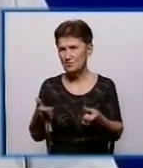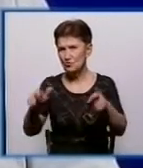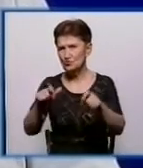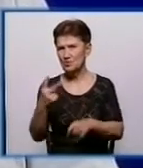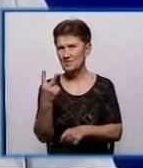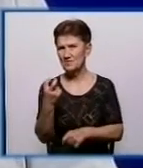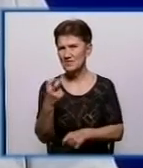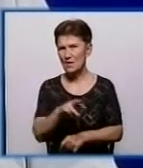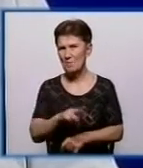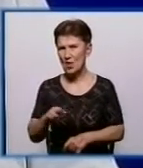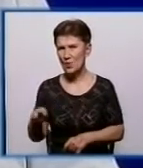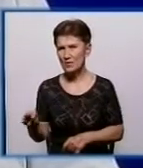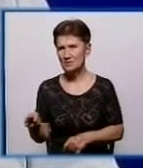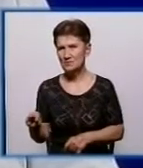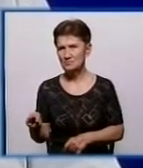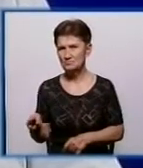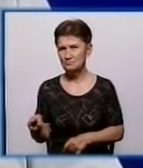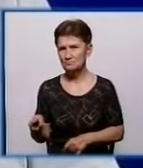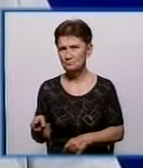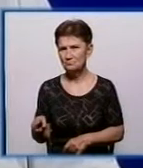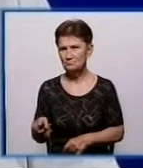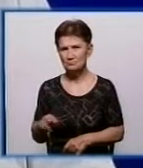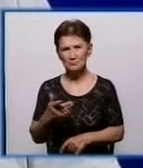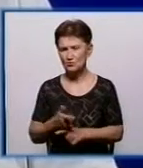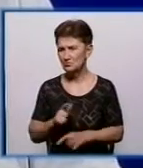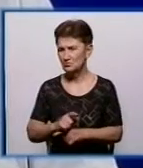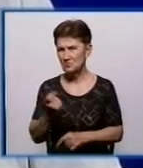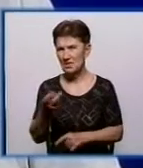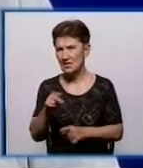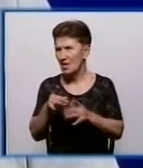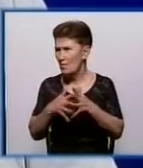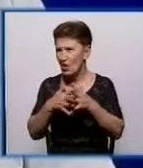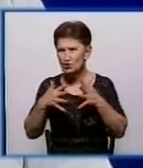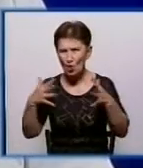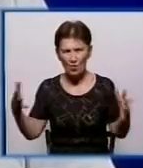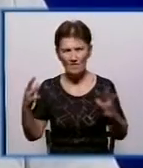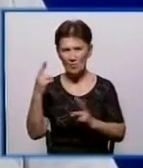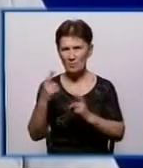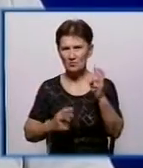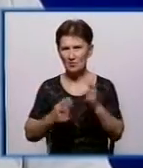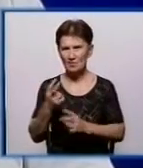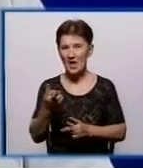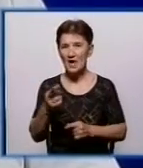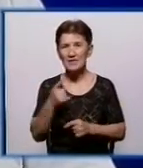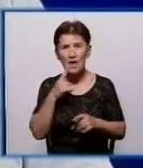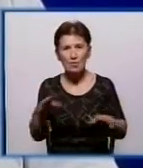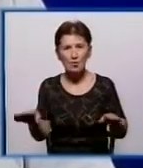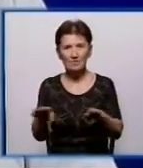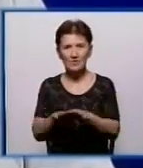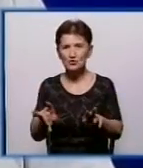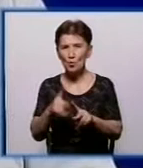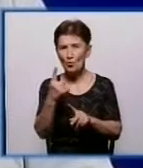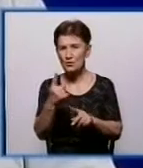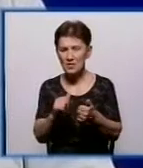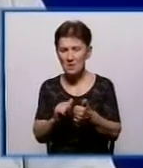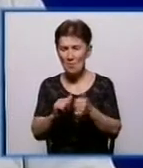мільйонів гривень. Дуже небагато для такого величезного підприємства. Для простого порівняння, щоб поміняти один тільки